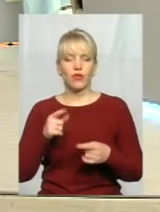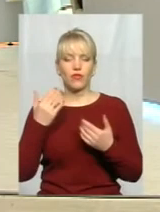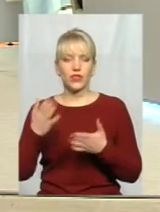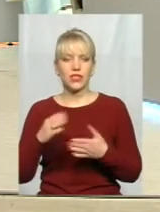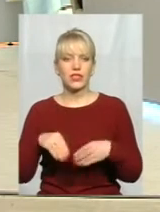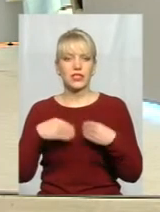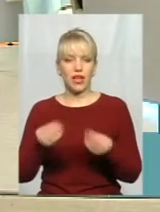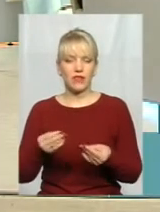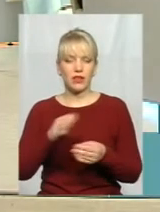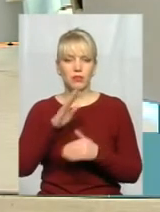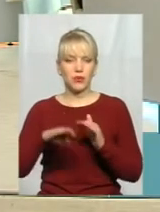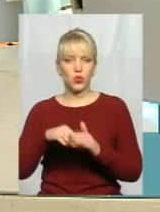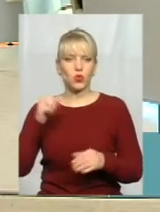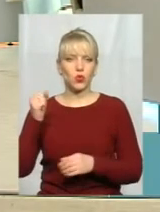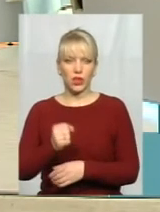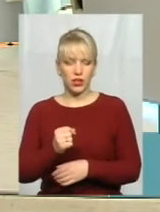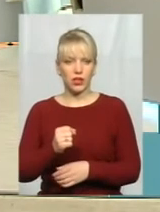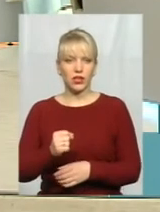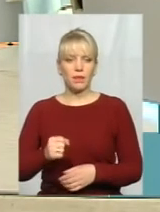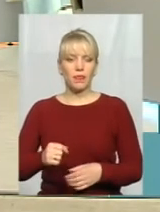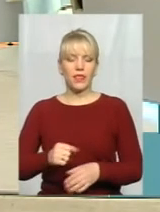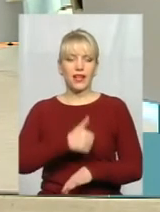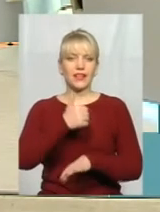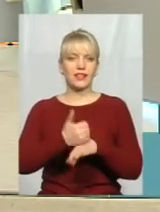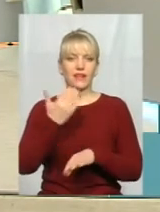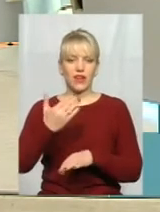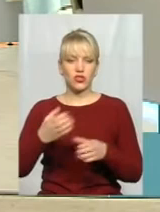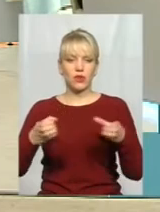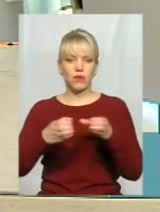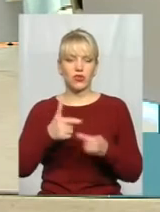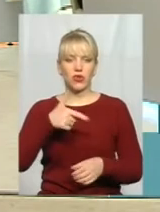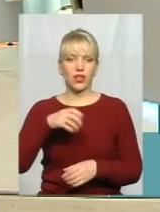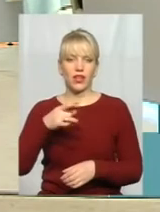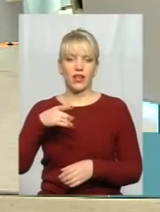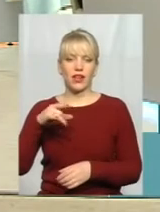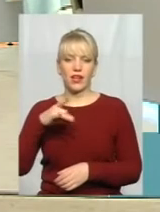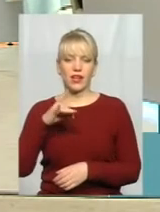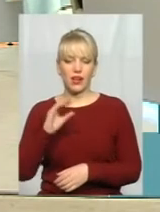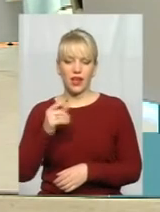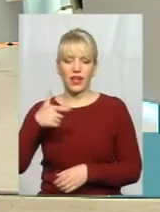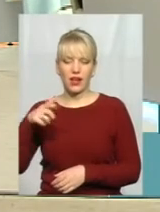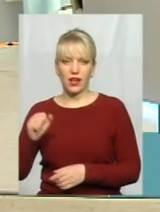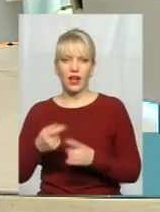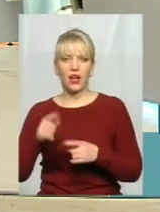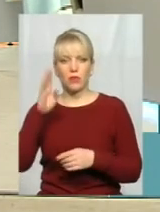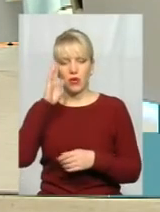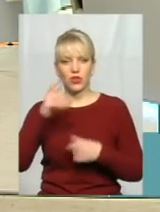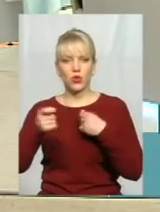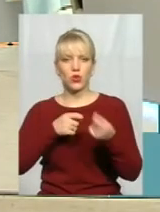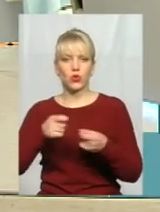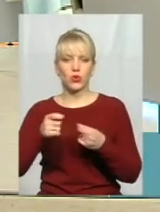під удар лідера вашої партії Олександра Герегу, оскільки він безпосередньо торгує на території